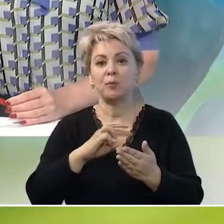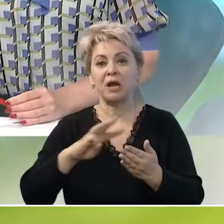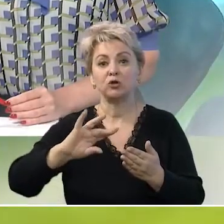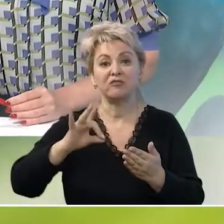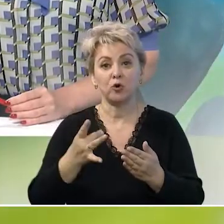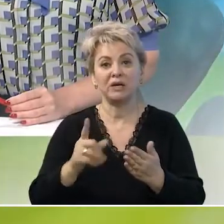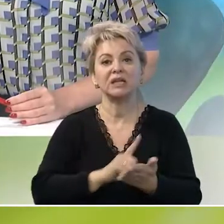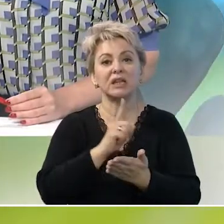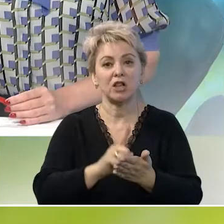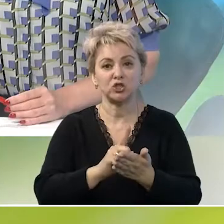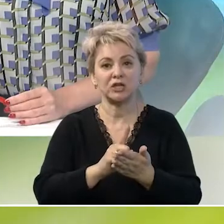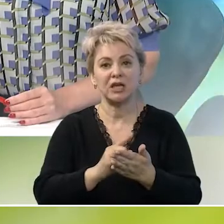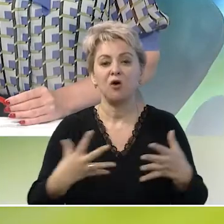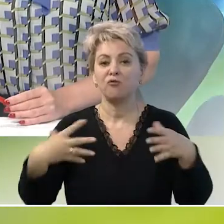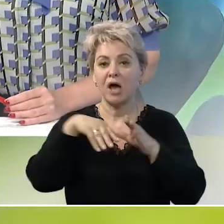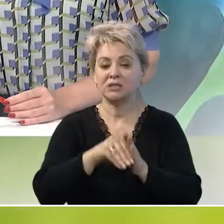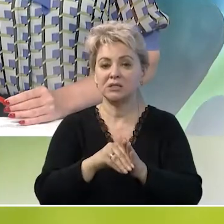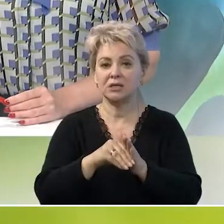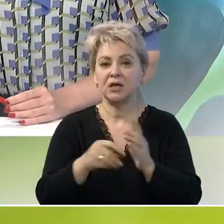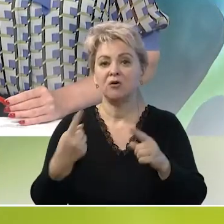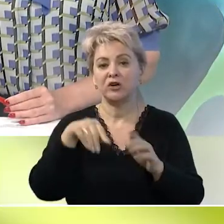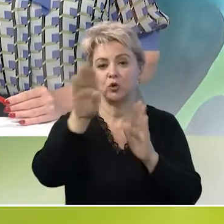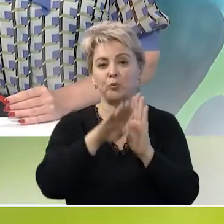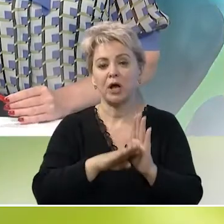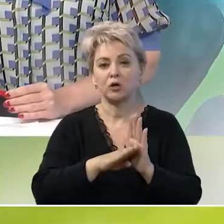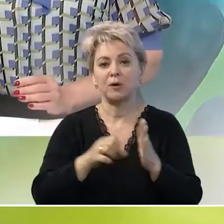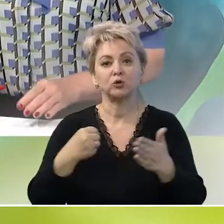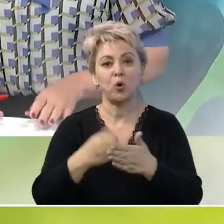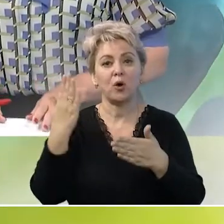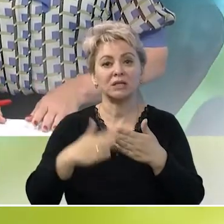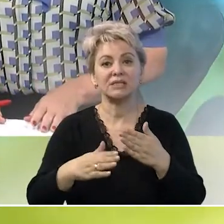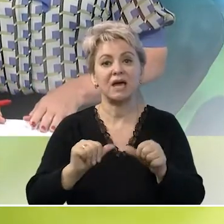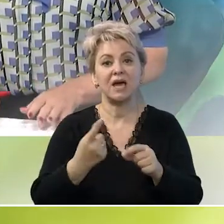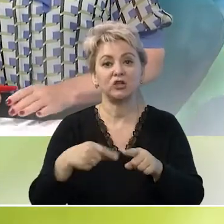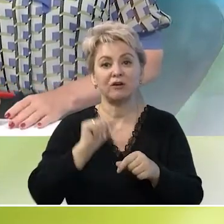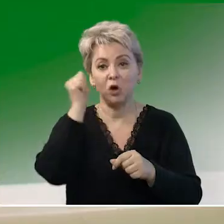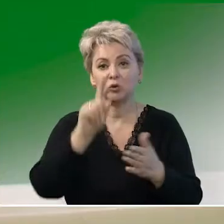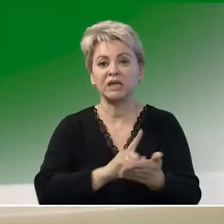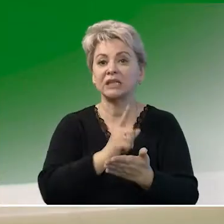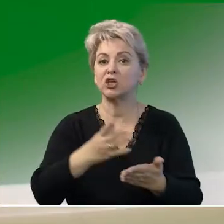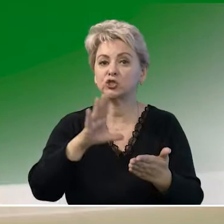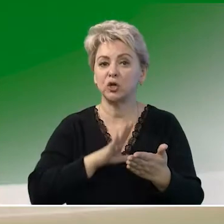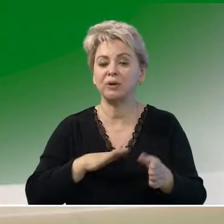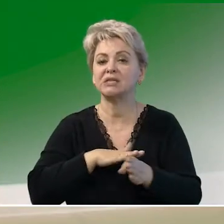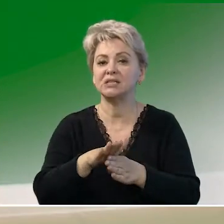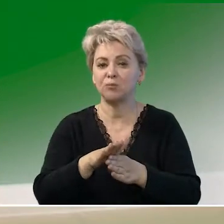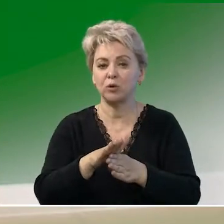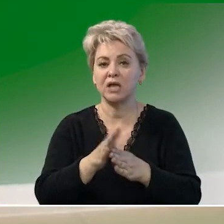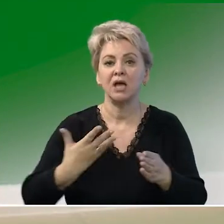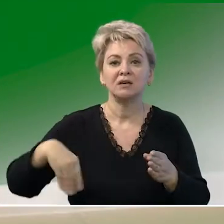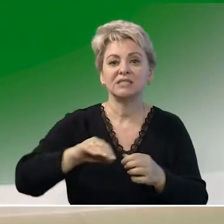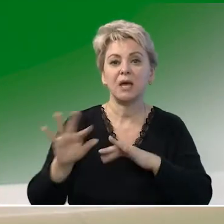должны войти в эту программу до конца текущего года. И там должны быть исполнены